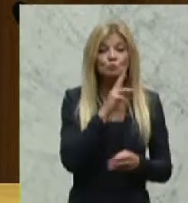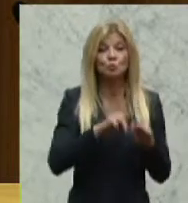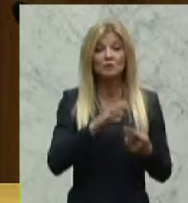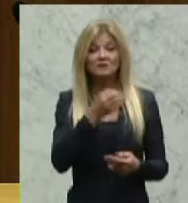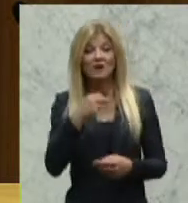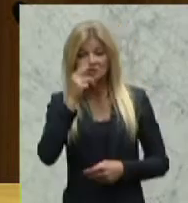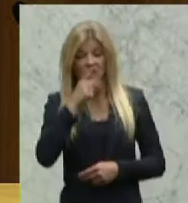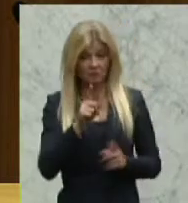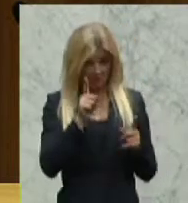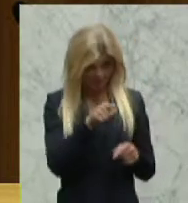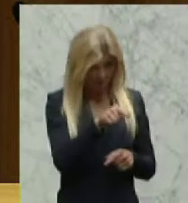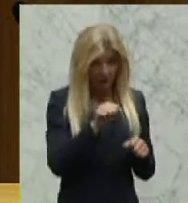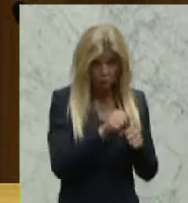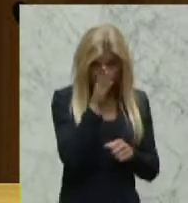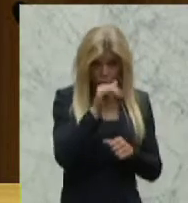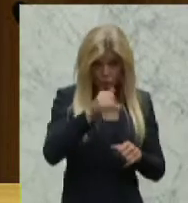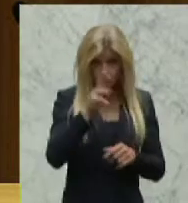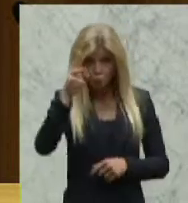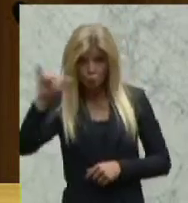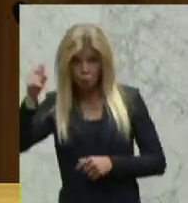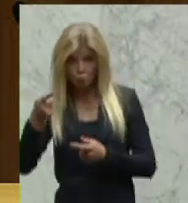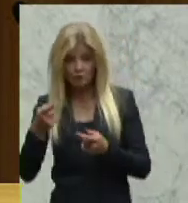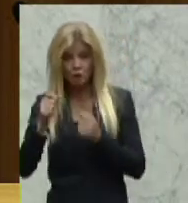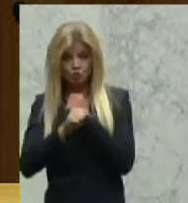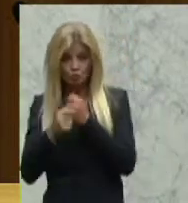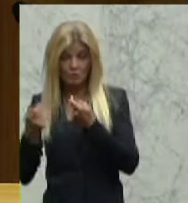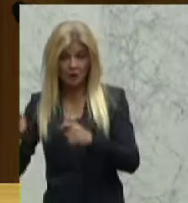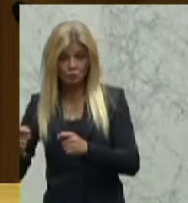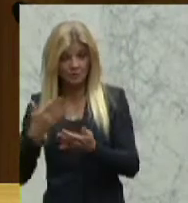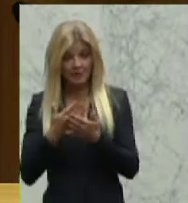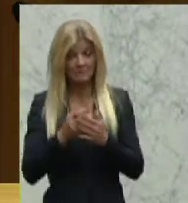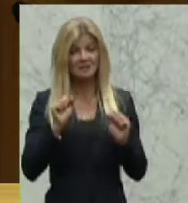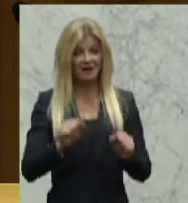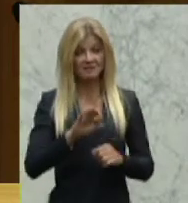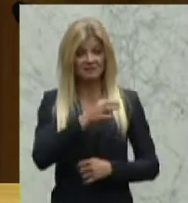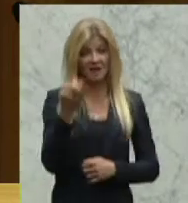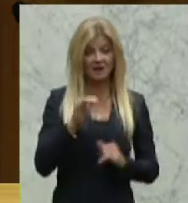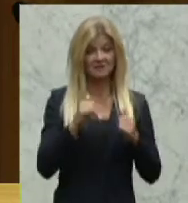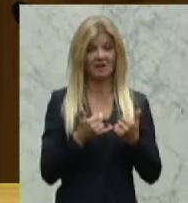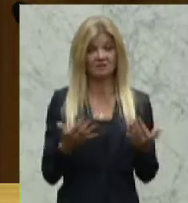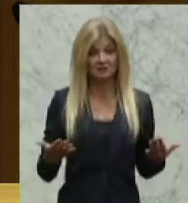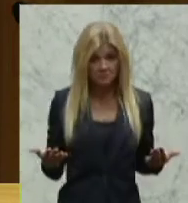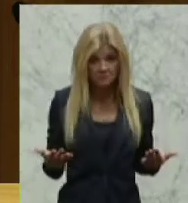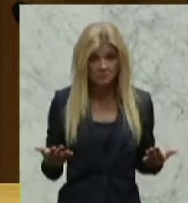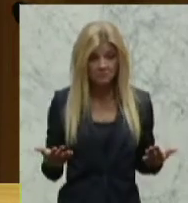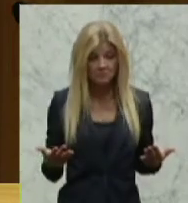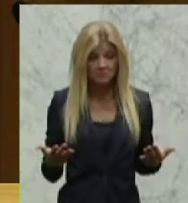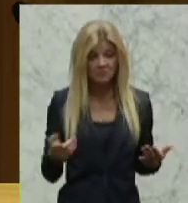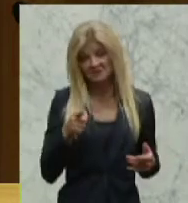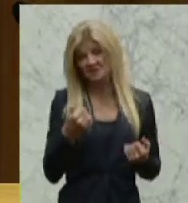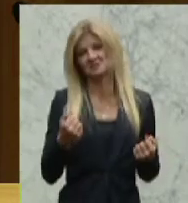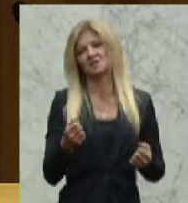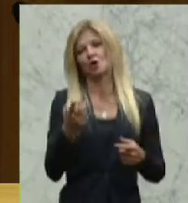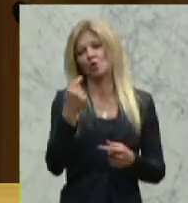ein universitäres Studium abschließen, um Tageseltern zu werden? Also das wird dann daher sicherlich noch eine interessante